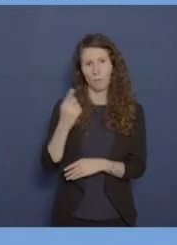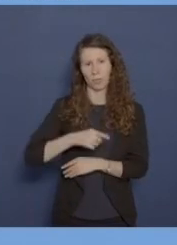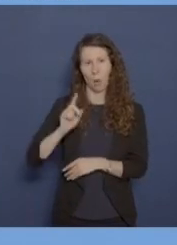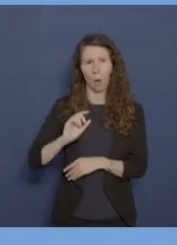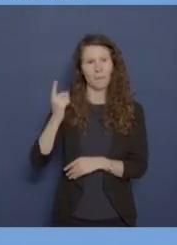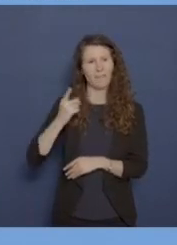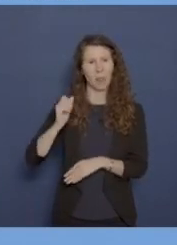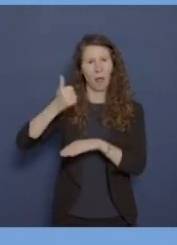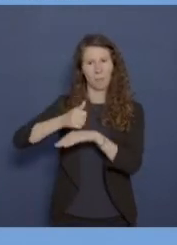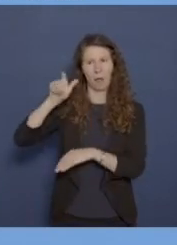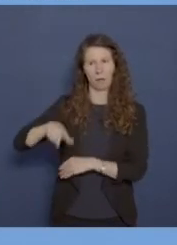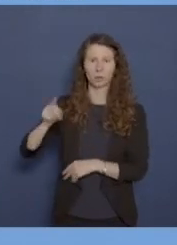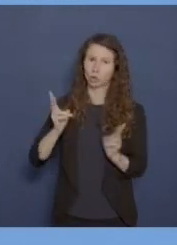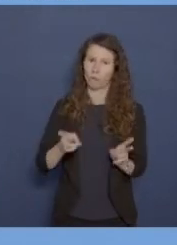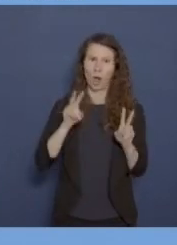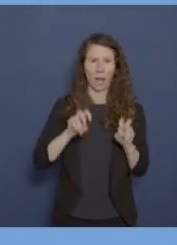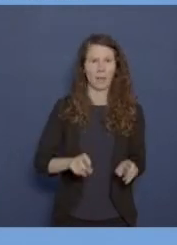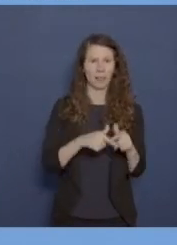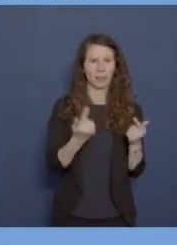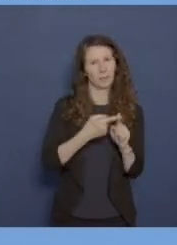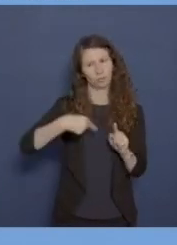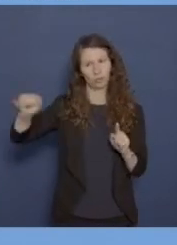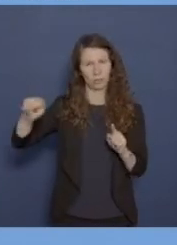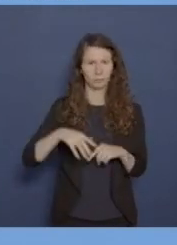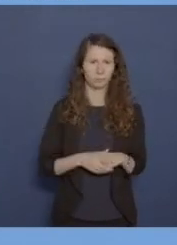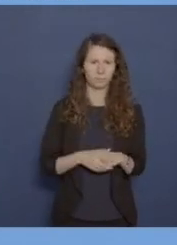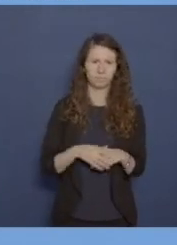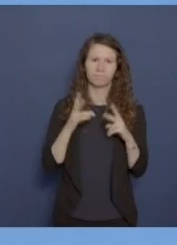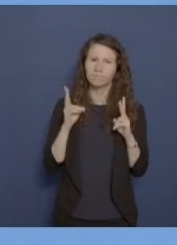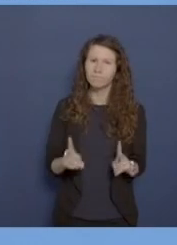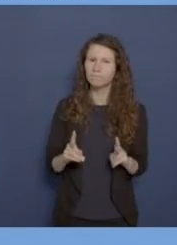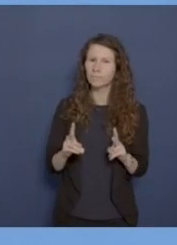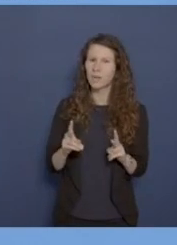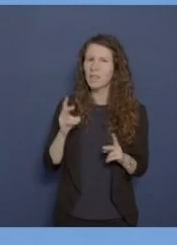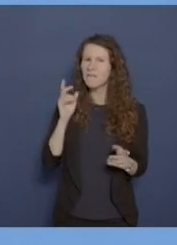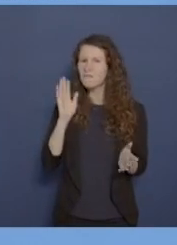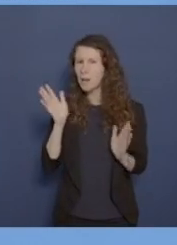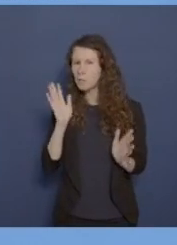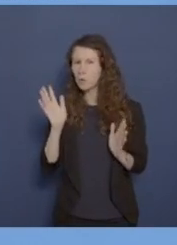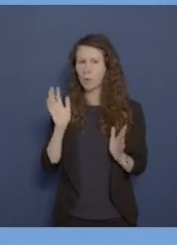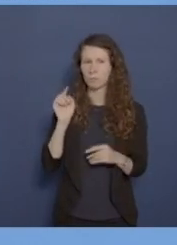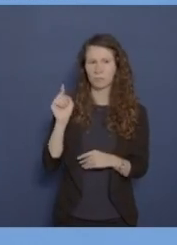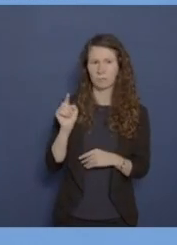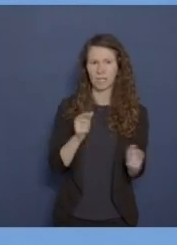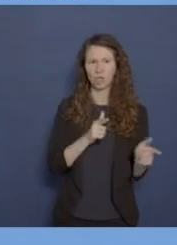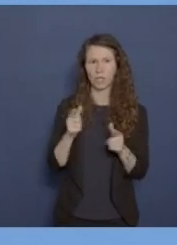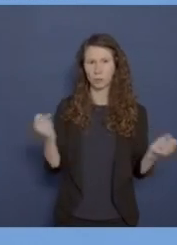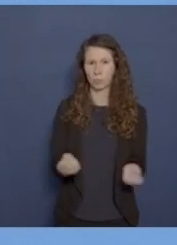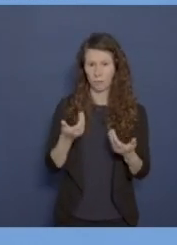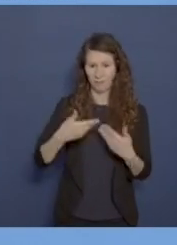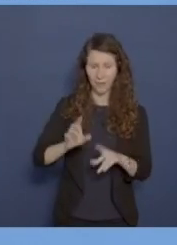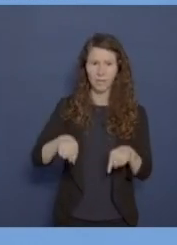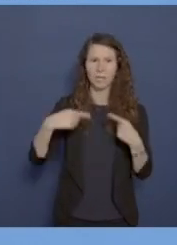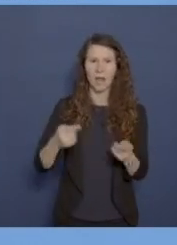hat hierzu sofort ein Ermittlerteam entsandt, das insbesondere dem Verdacht auf mögliche Buchungsfehler nach einer Schießübung nachgehen soll.